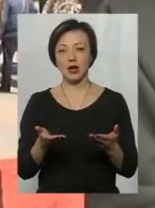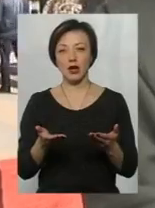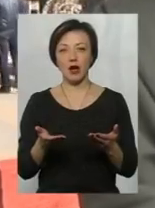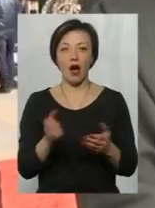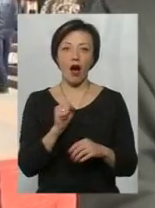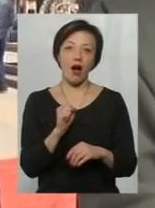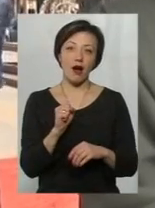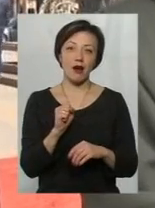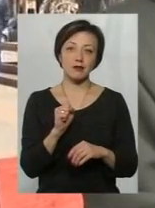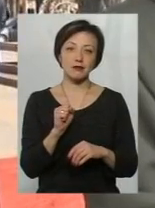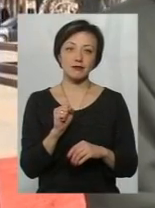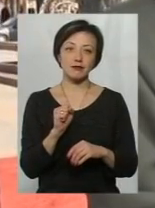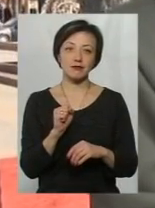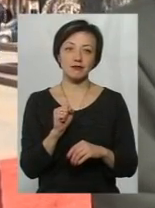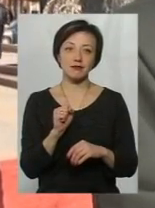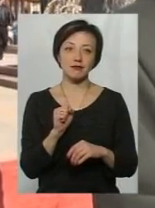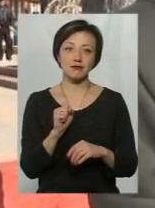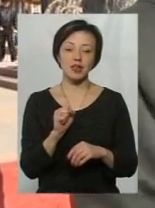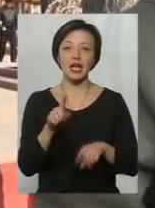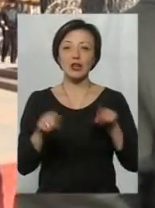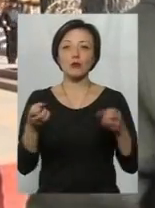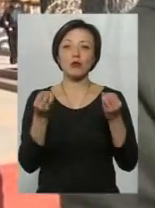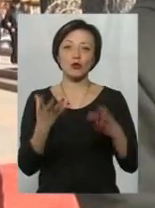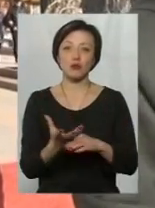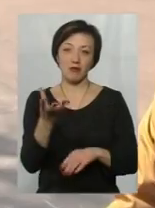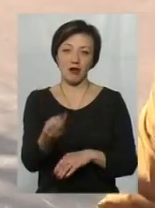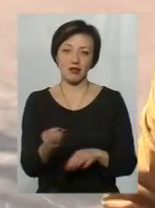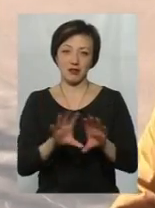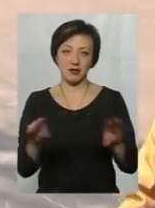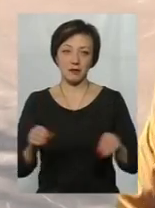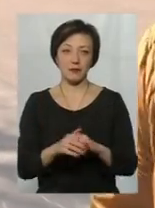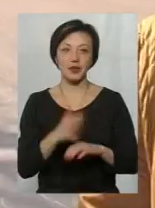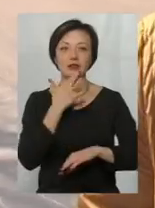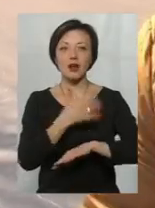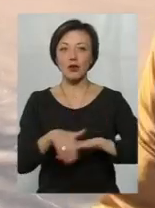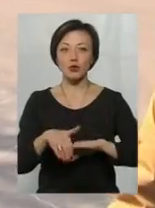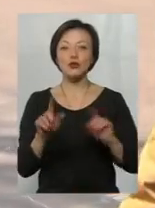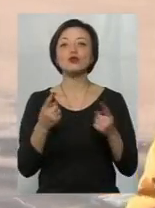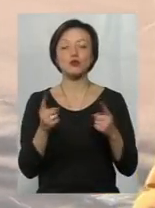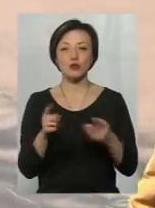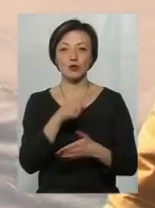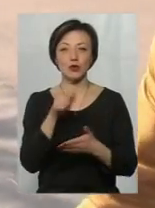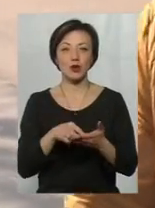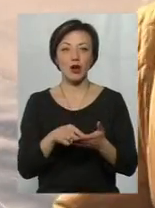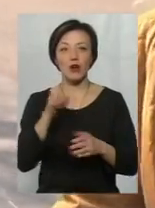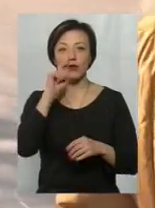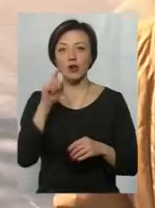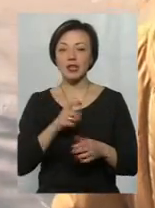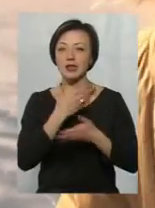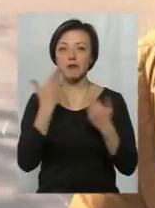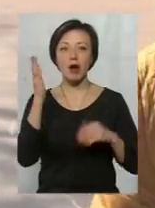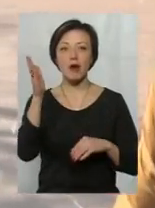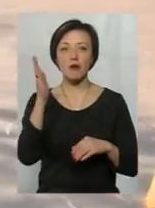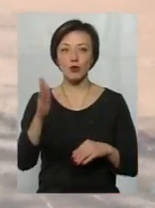Ну, іноді просто платять, та і все. За кордоном. А чому? Тому що в Україні нема